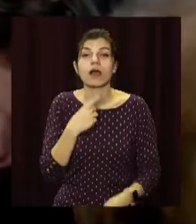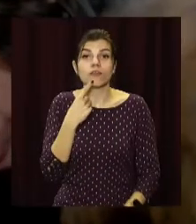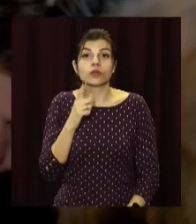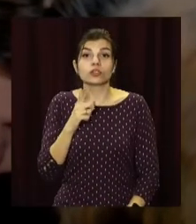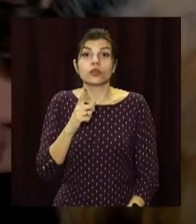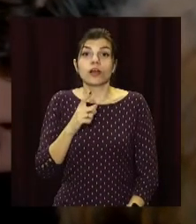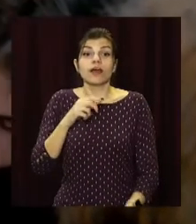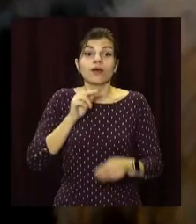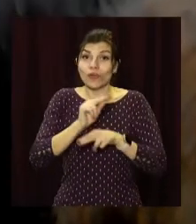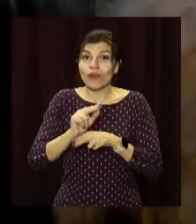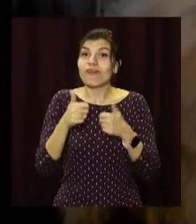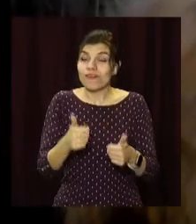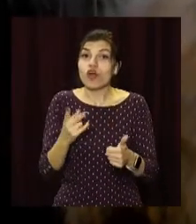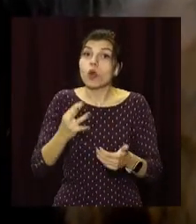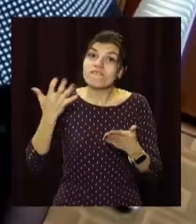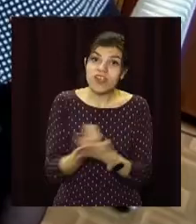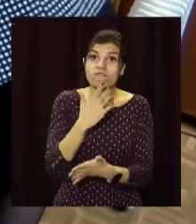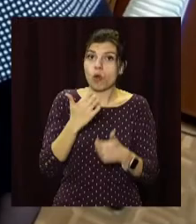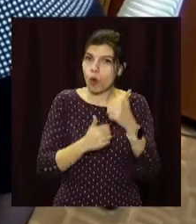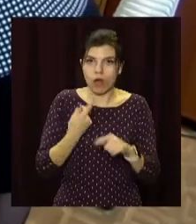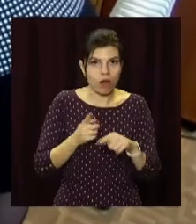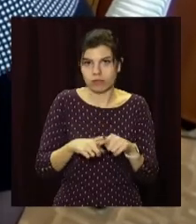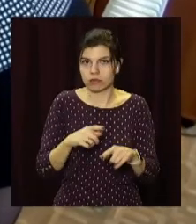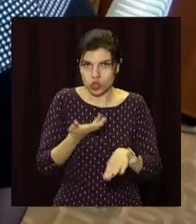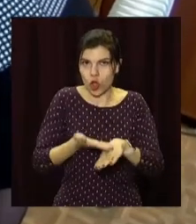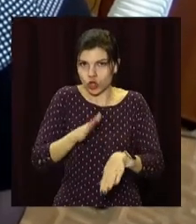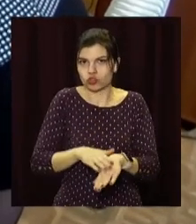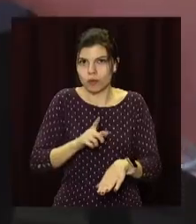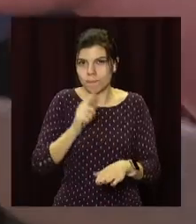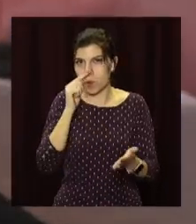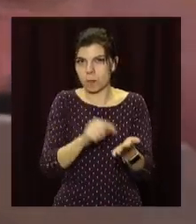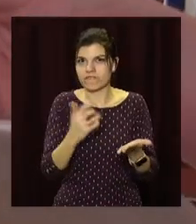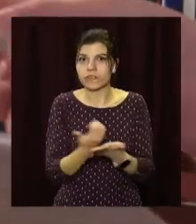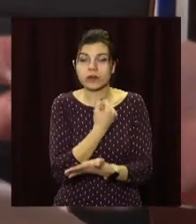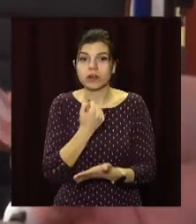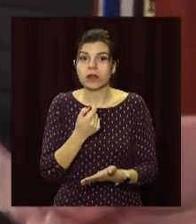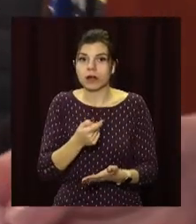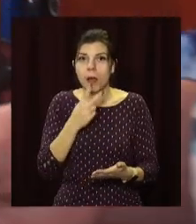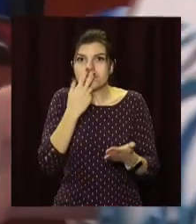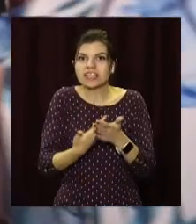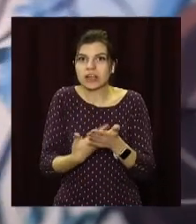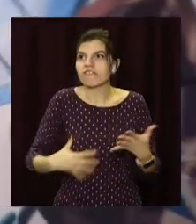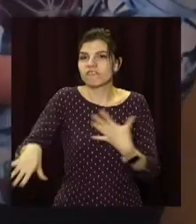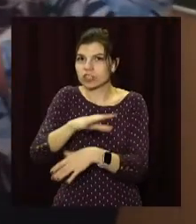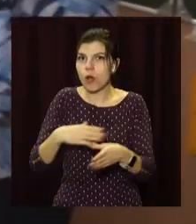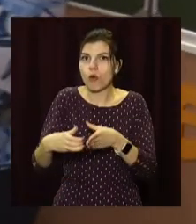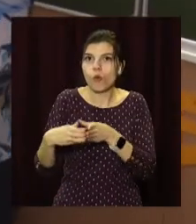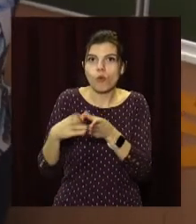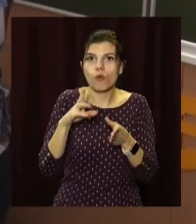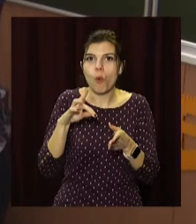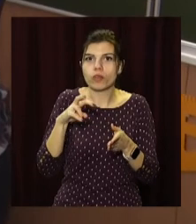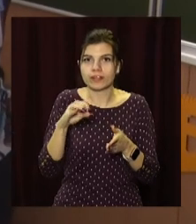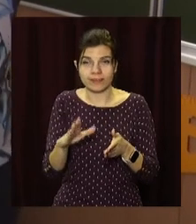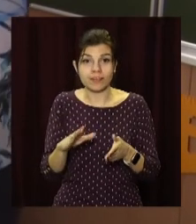перемогти спроможні далеко не всі. Адже це неабияка відповідальність – представляти весь колектив. Тож в успіхах колеги на